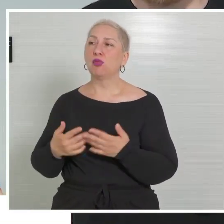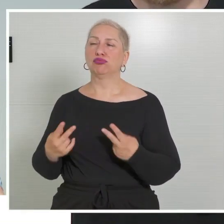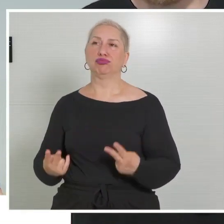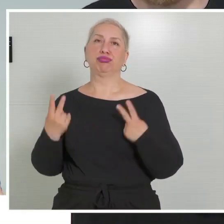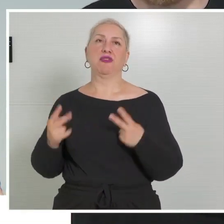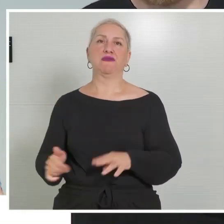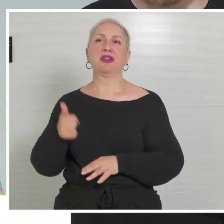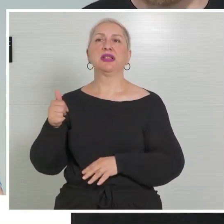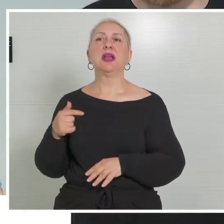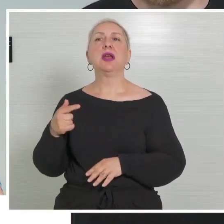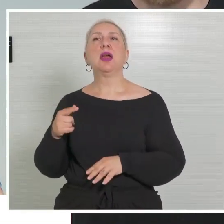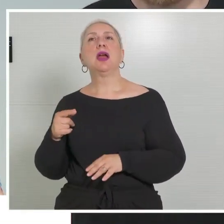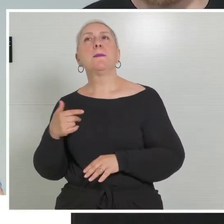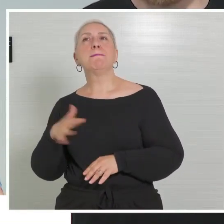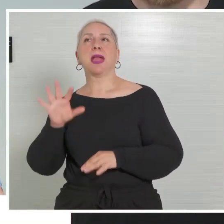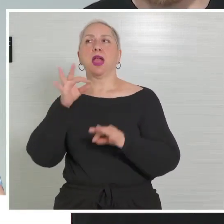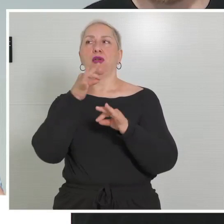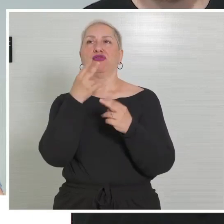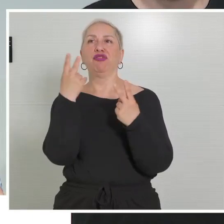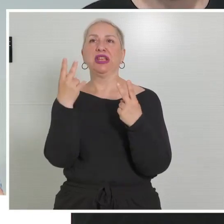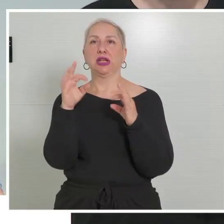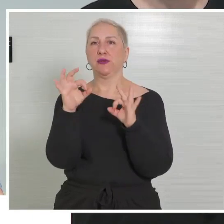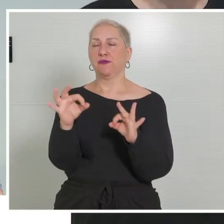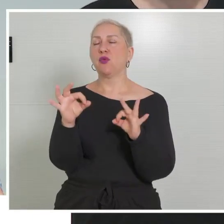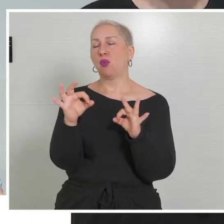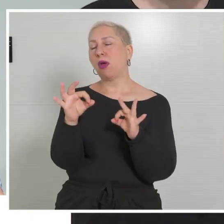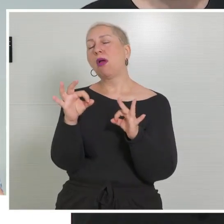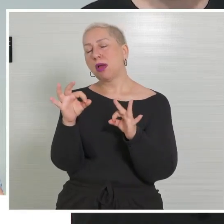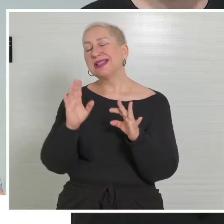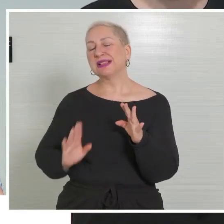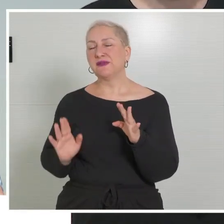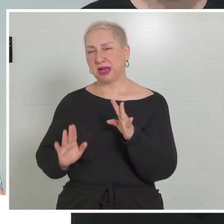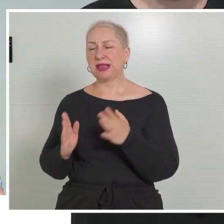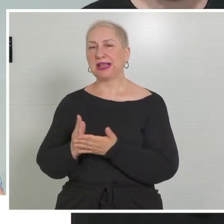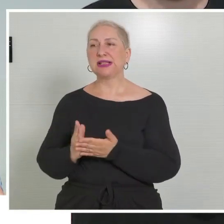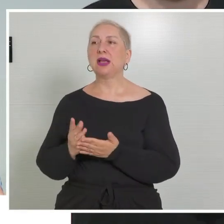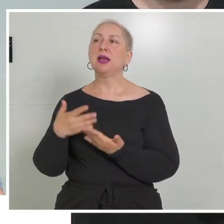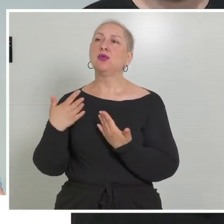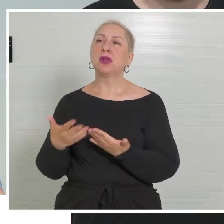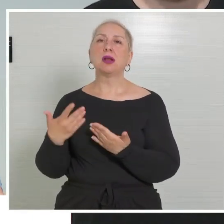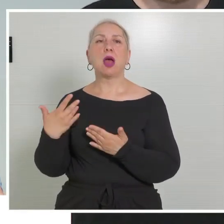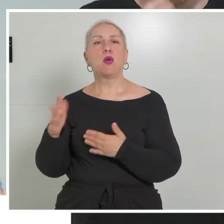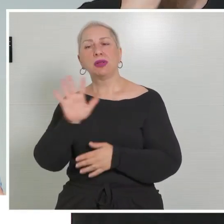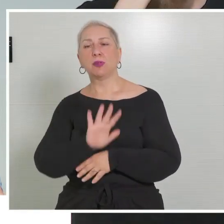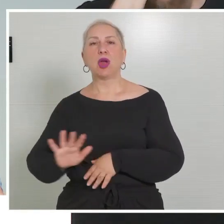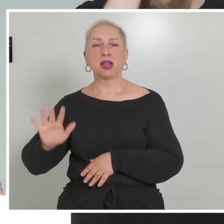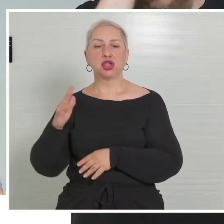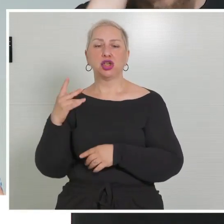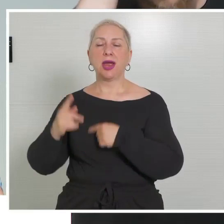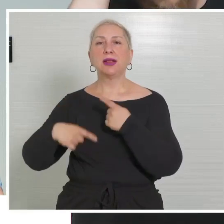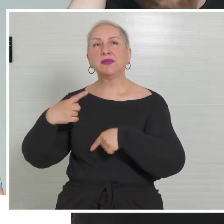den Zivildienst qualitativ besser ausstatten. Und das wird auch notwendig sein, wenn wir uns die demografische Entwicklung in Österreich